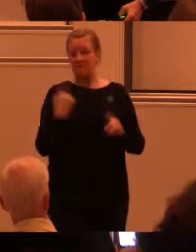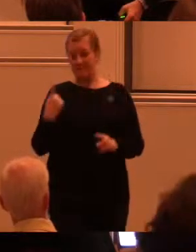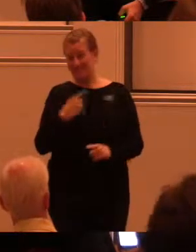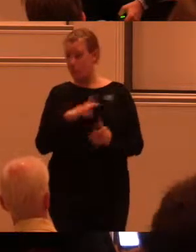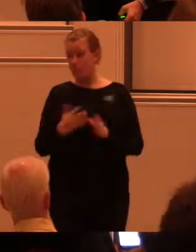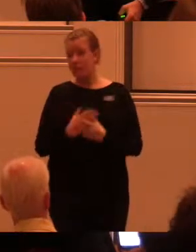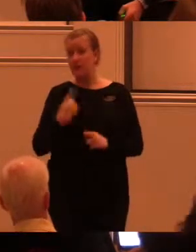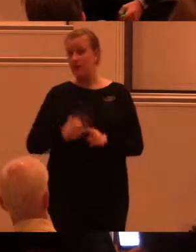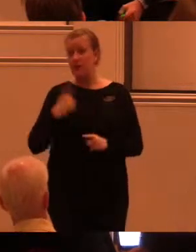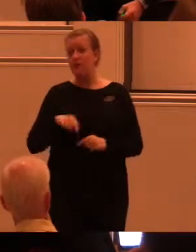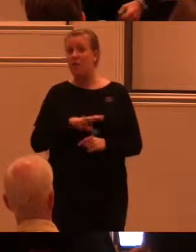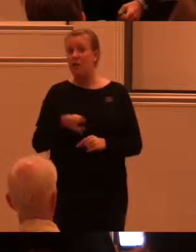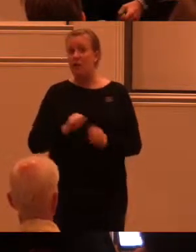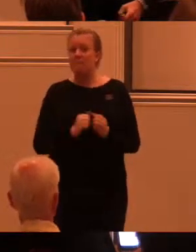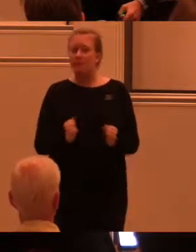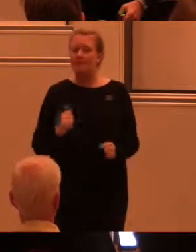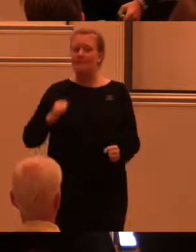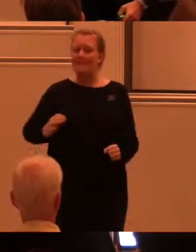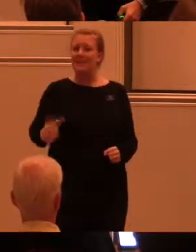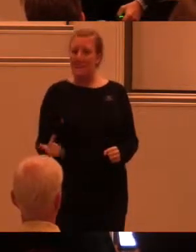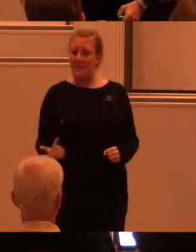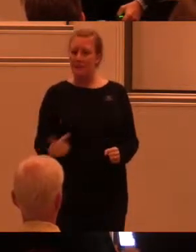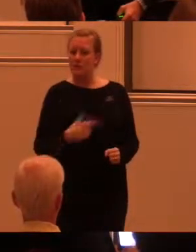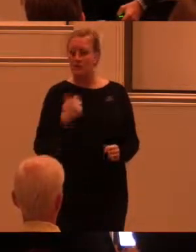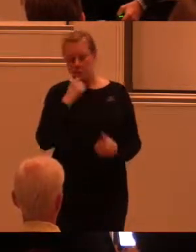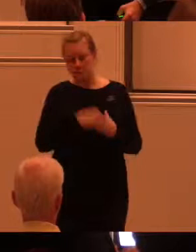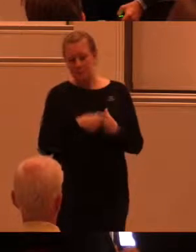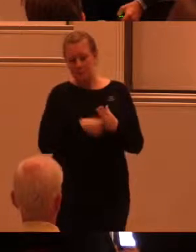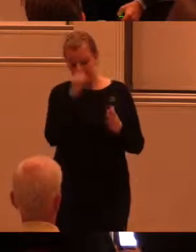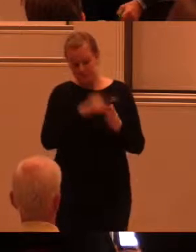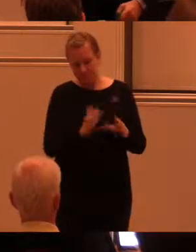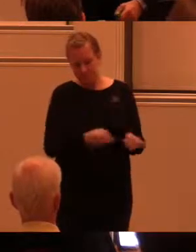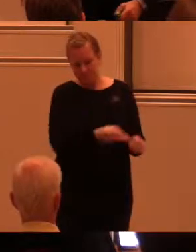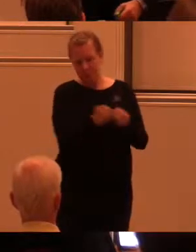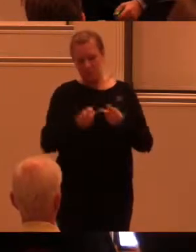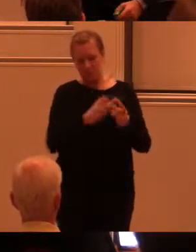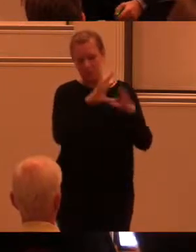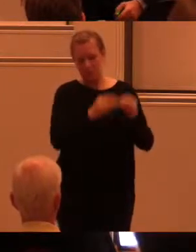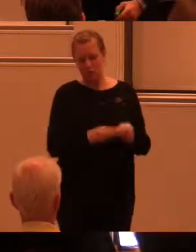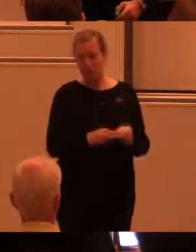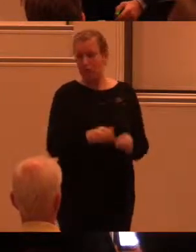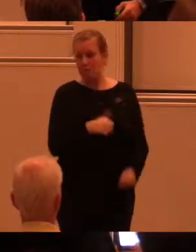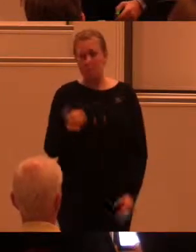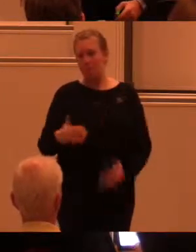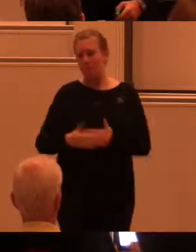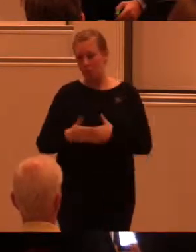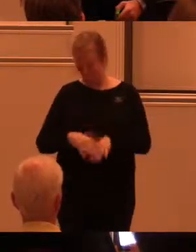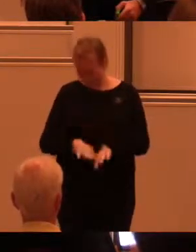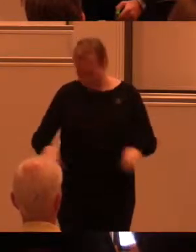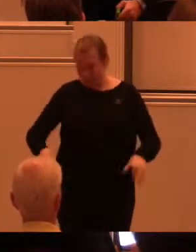tillgänglighet och att sträva mot universellt utformade det handlar inte bara om dörrbrädor och trösklar.